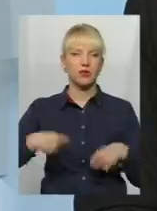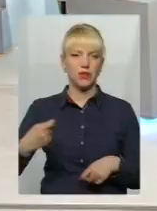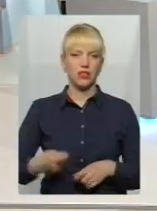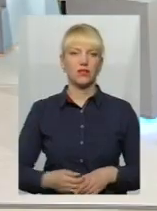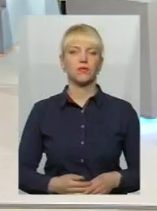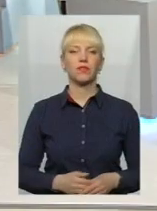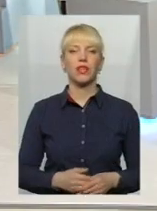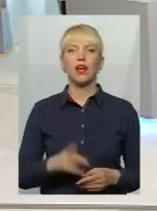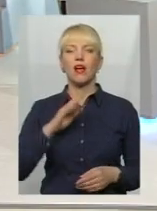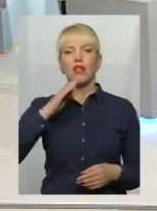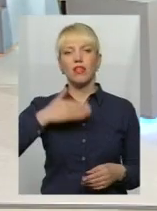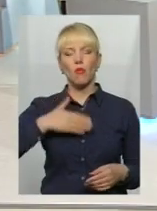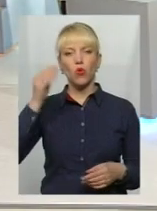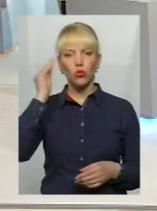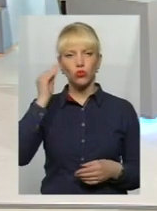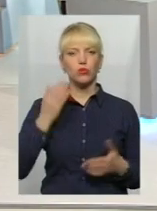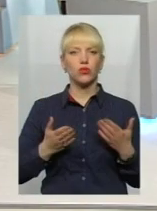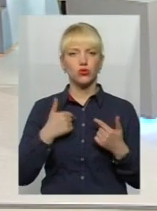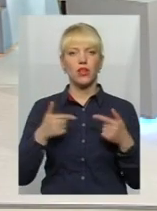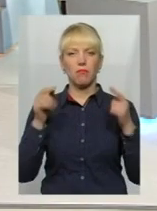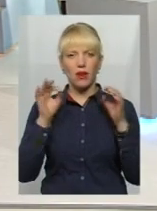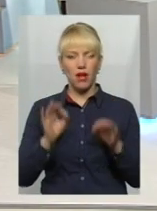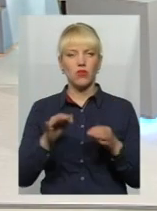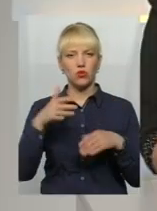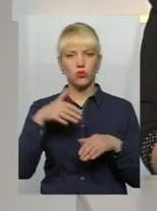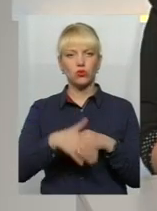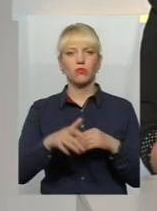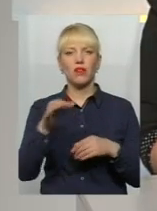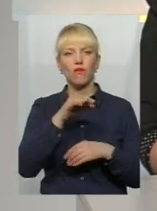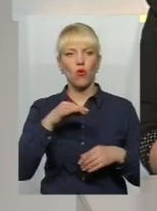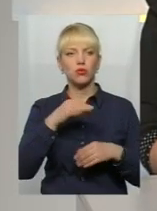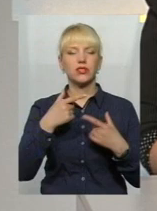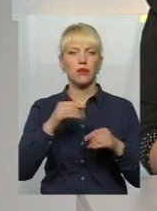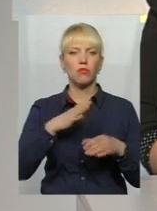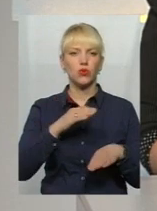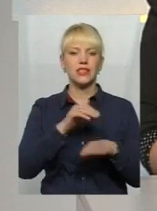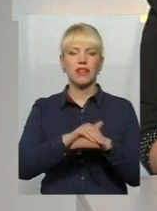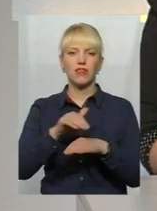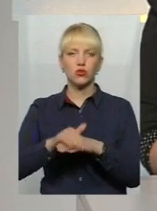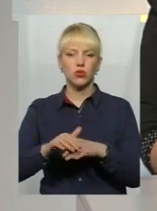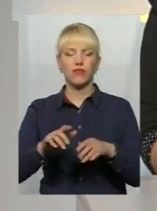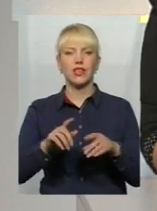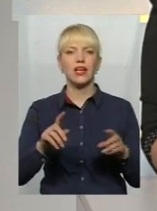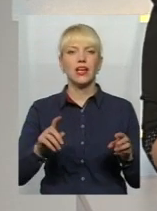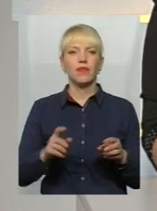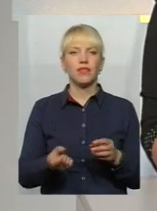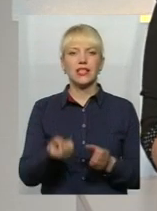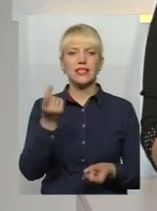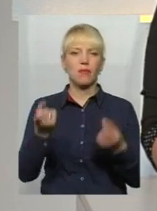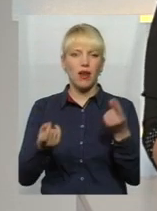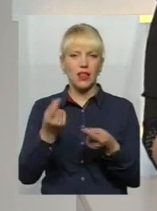На моїй думку, якщо я правильно зрозуміла, в принципі, області, де були зафіксовані спалих африканської чуми, там,